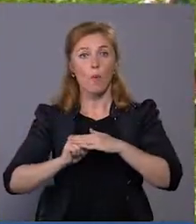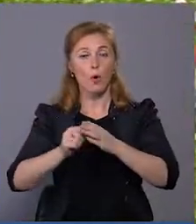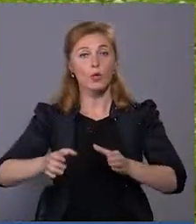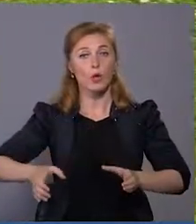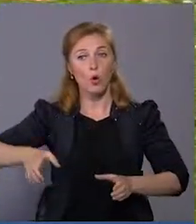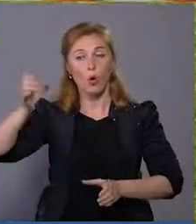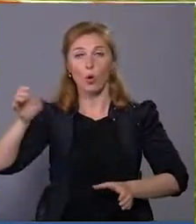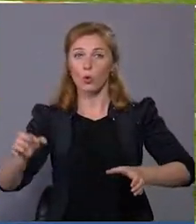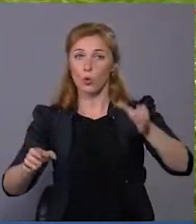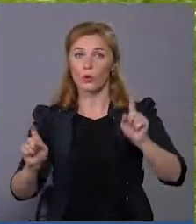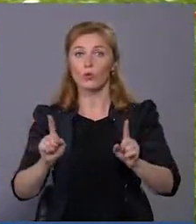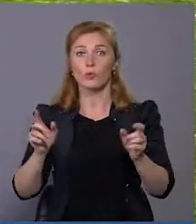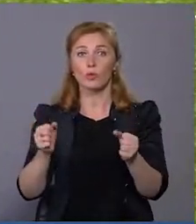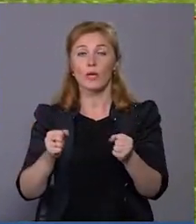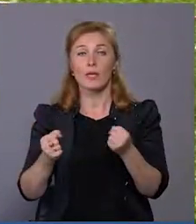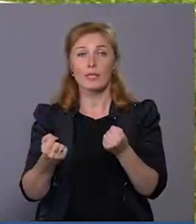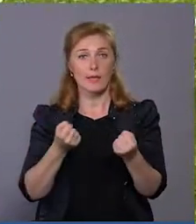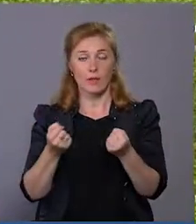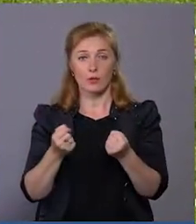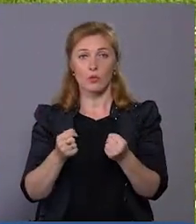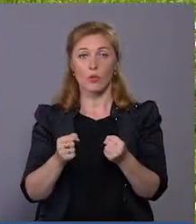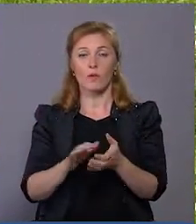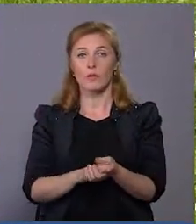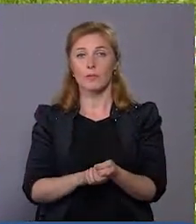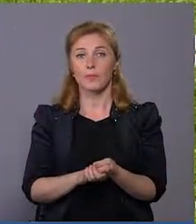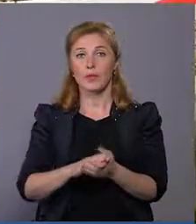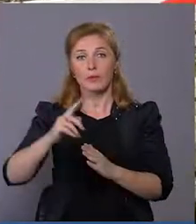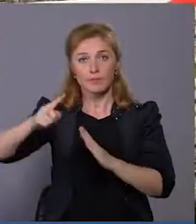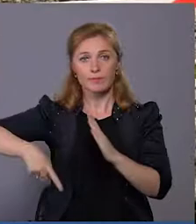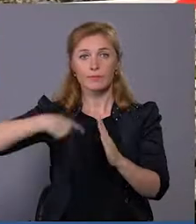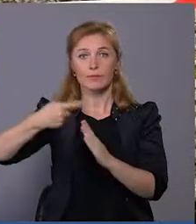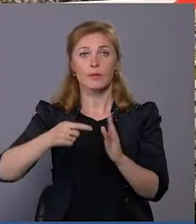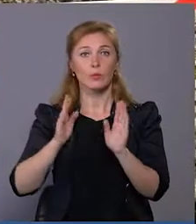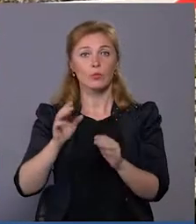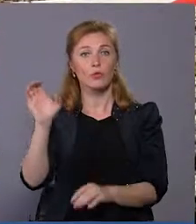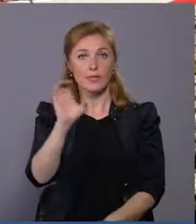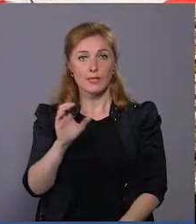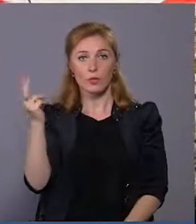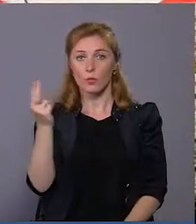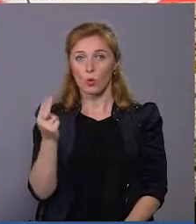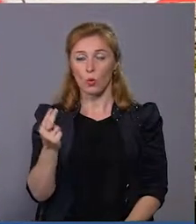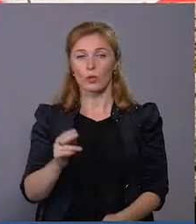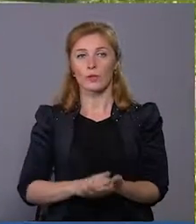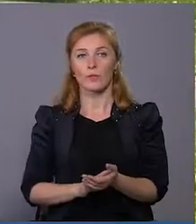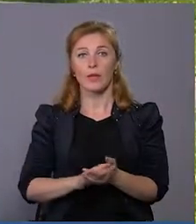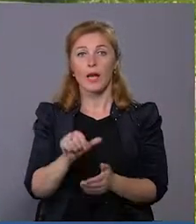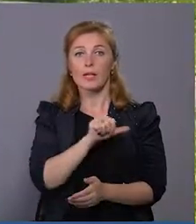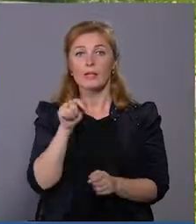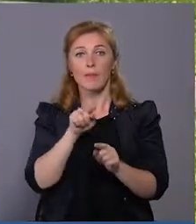яких буде зафіксовано саме колесо, яке буде робити обертання, вони будуть в синьому кольорі. Самі стріли і самі